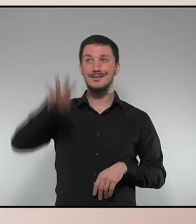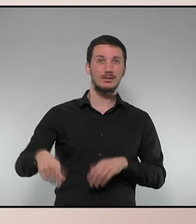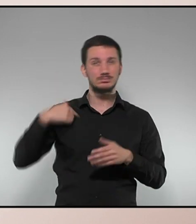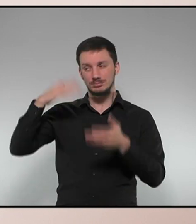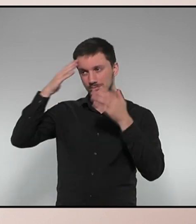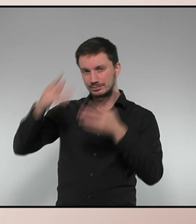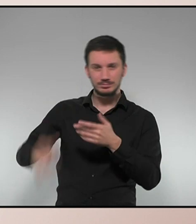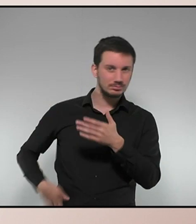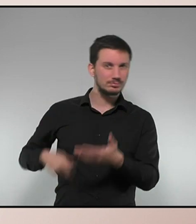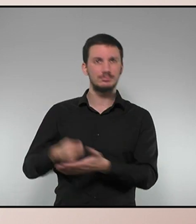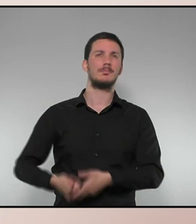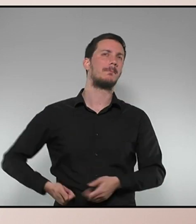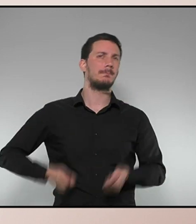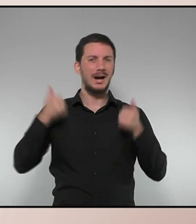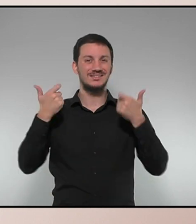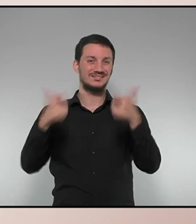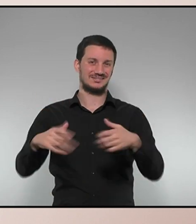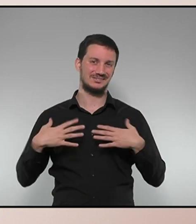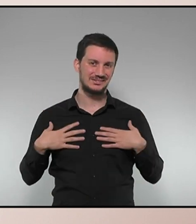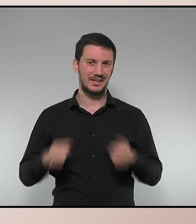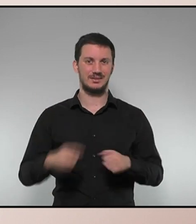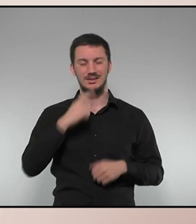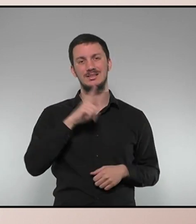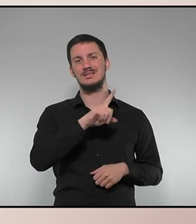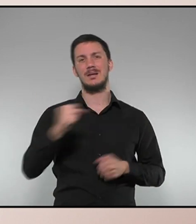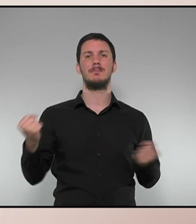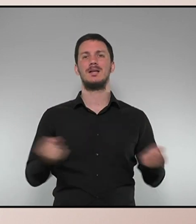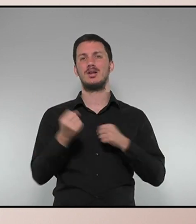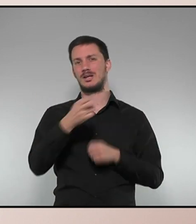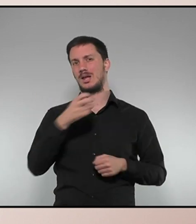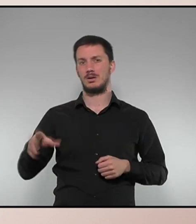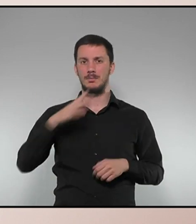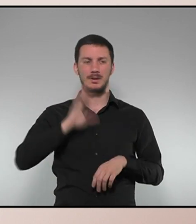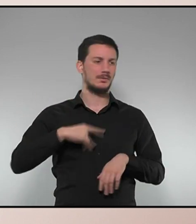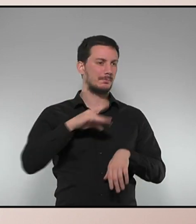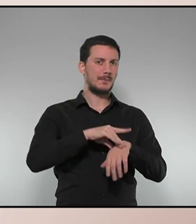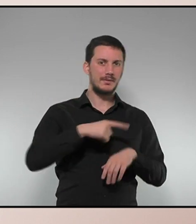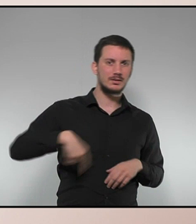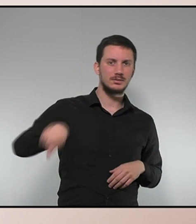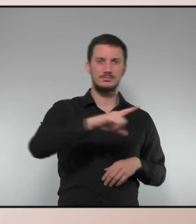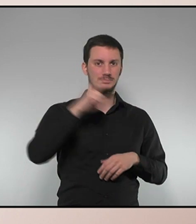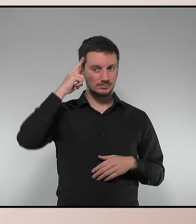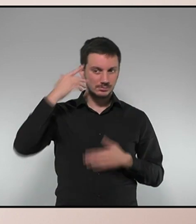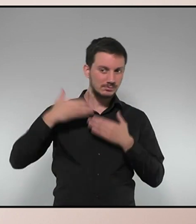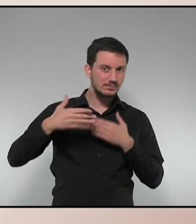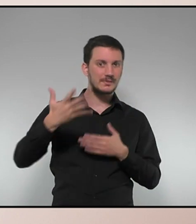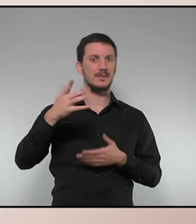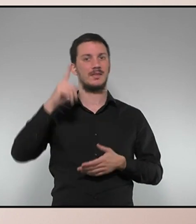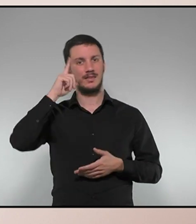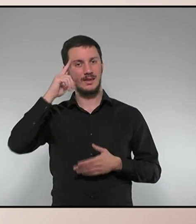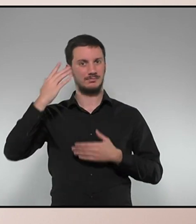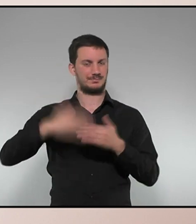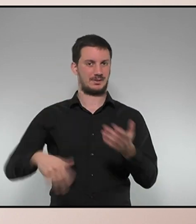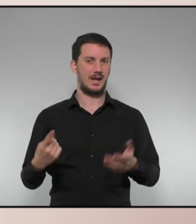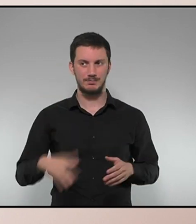'atenció primària amb una partida específica de 100 milions d'euros perquè el nostre metge i metgessa ens vege en un termini màxim de 5 dies, però és que